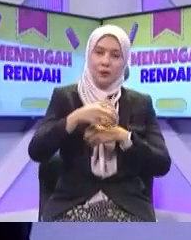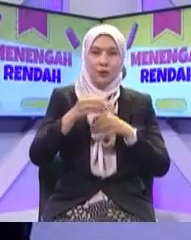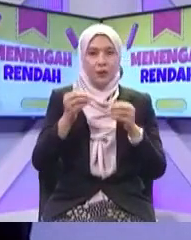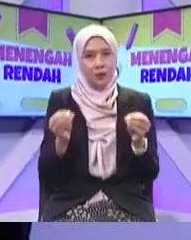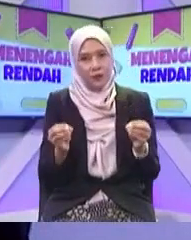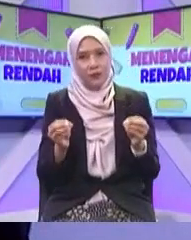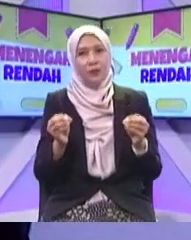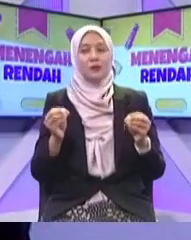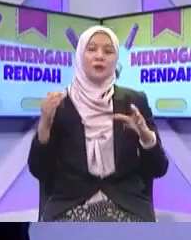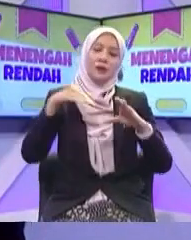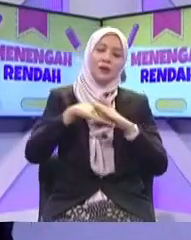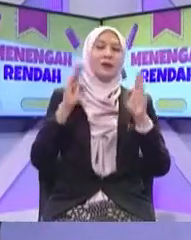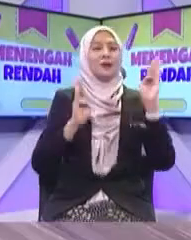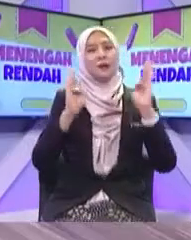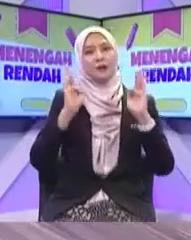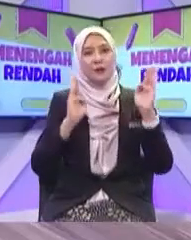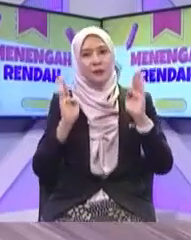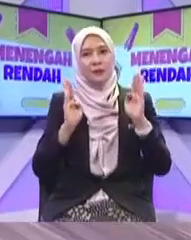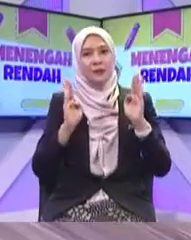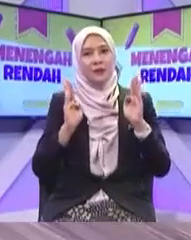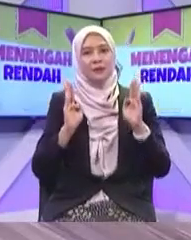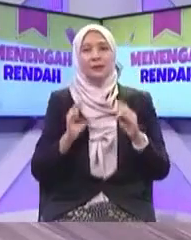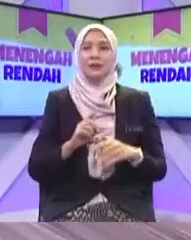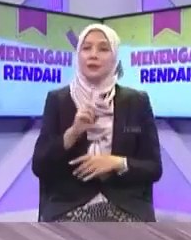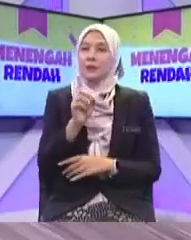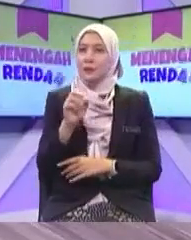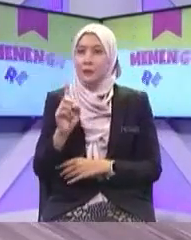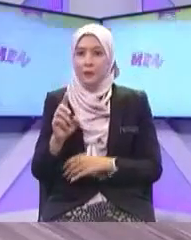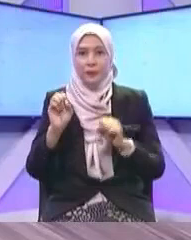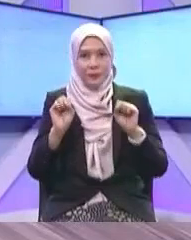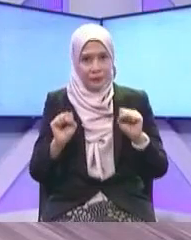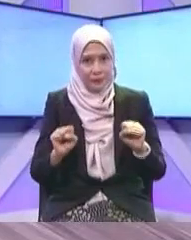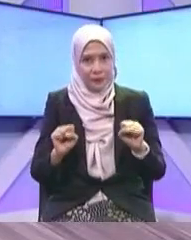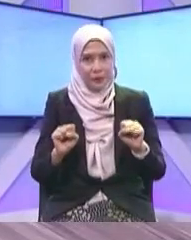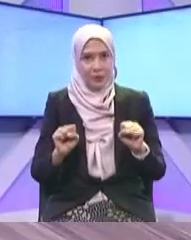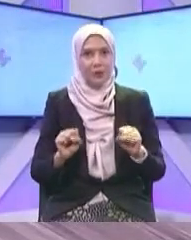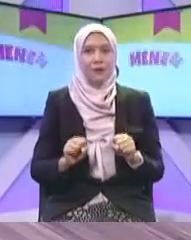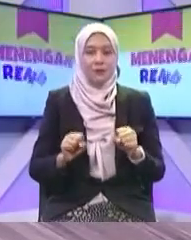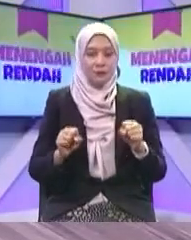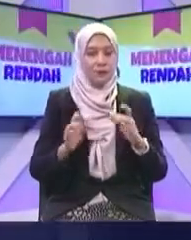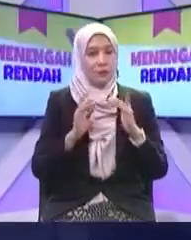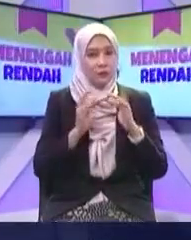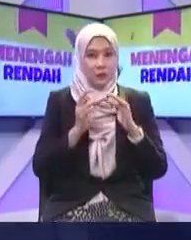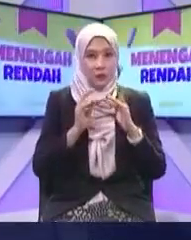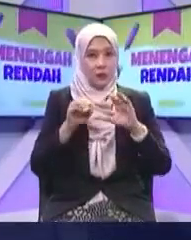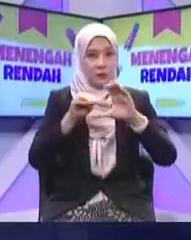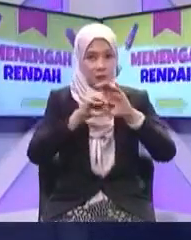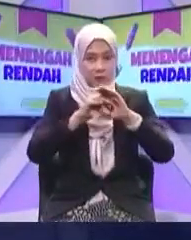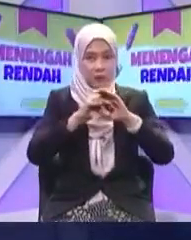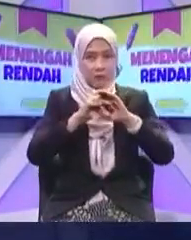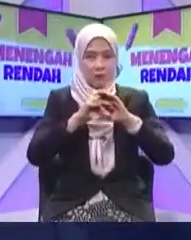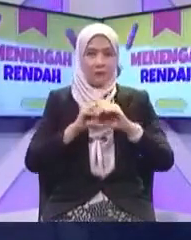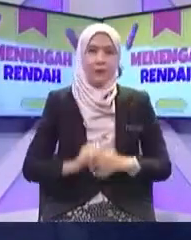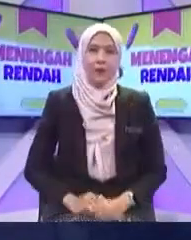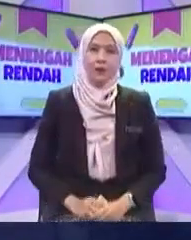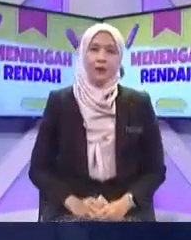-perbankan Betul Cikgu Sebab sekarang ni Kita boleh lihat Cikgu Semua orang perlu Beratur di bank dah Kalau tak dulu Beratur panjang Beratur panjang ni Tapi sekarang